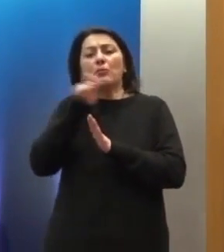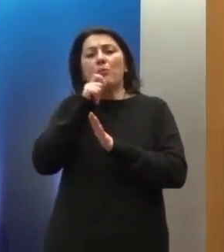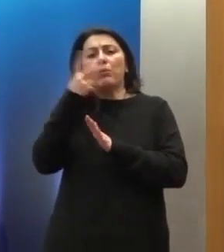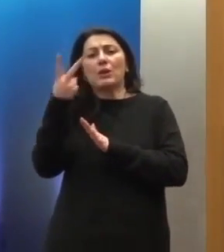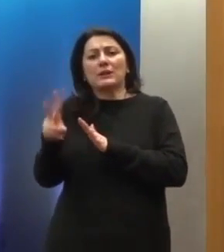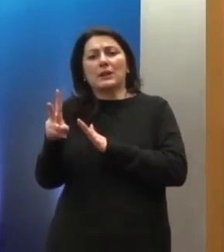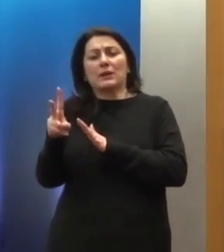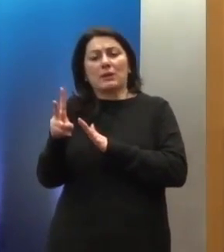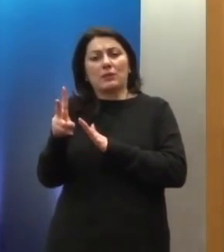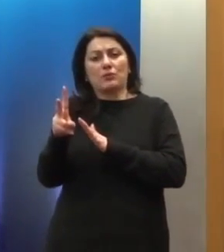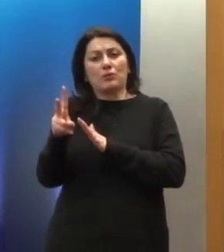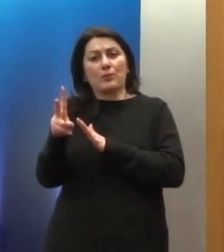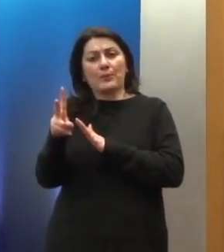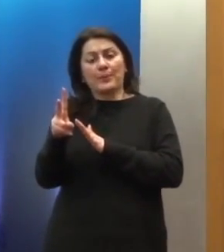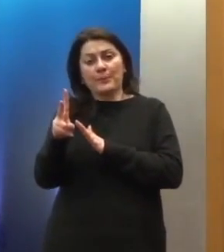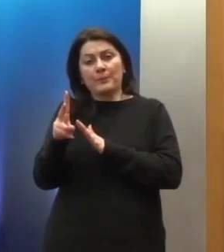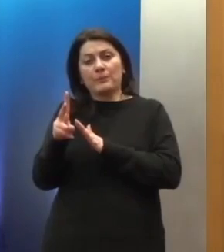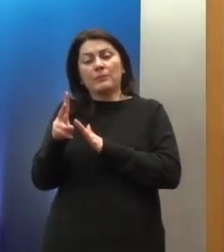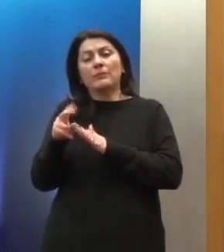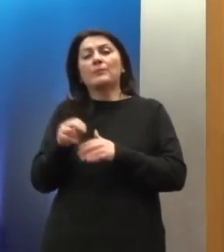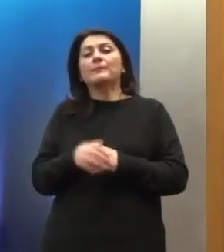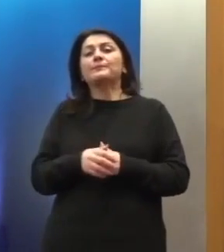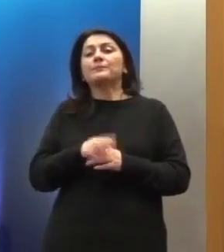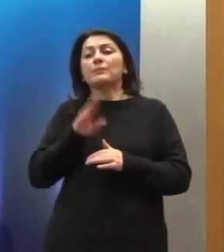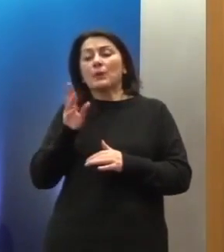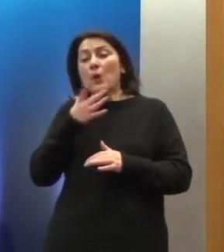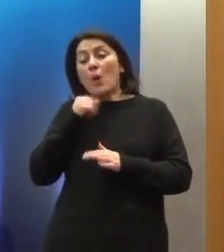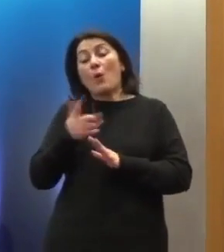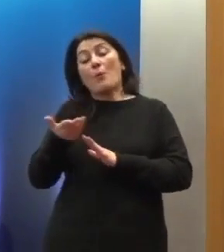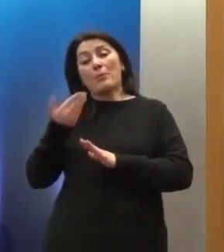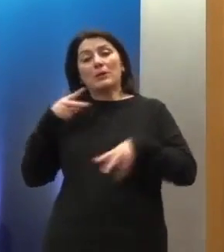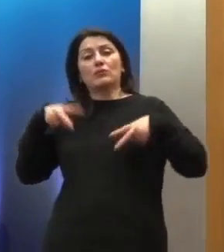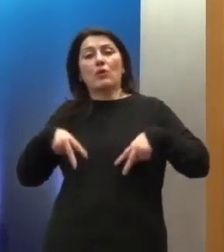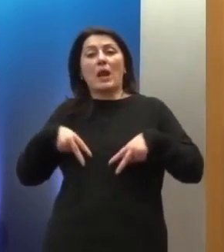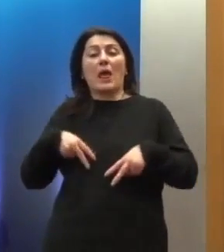στο επίπεδο στο οποίο αναλάβει την υποχρέωση να το φέρει.